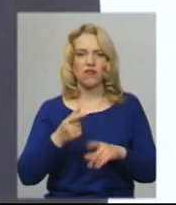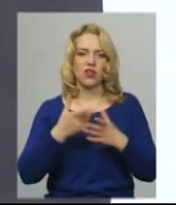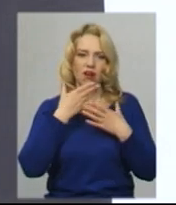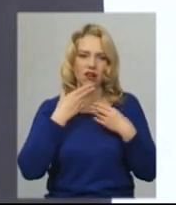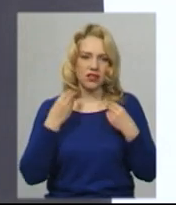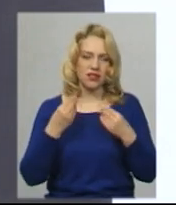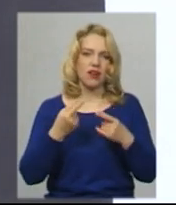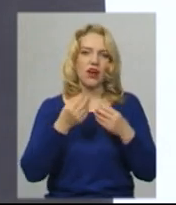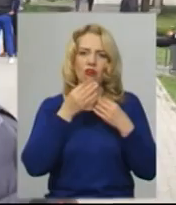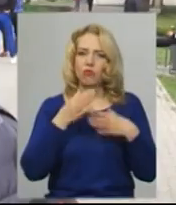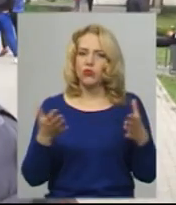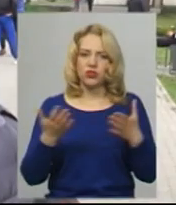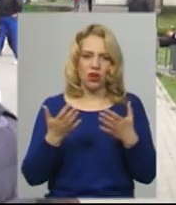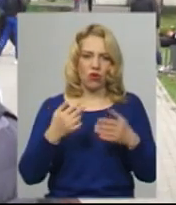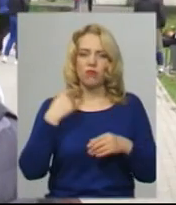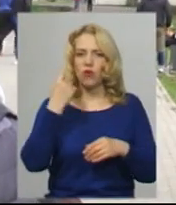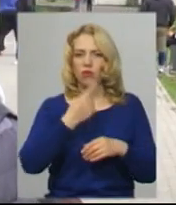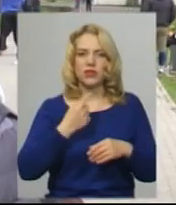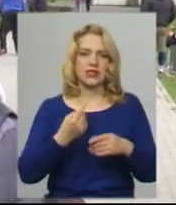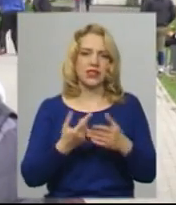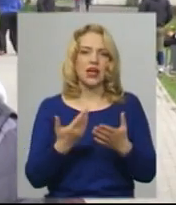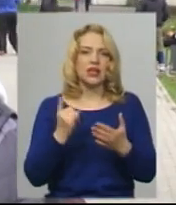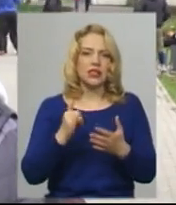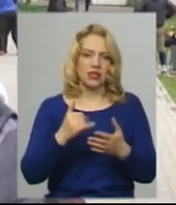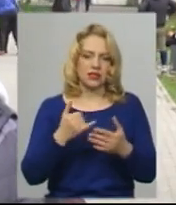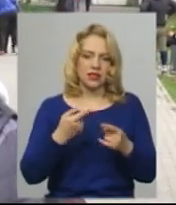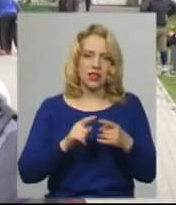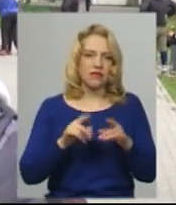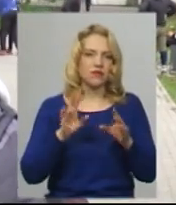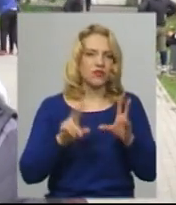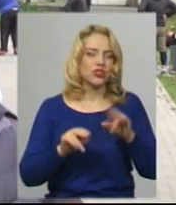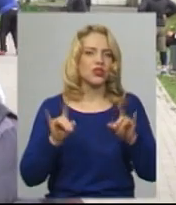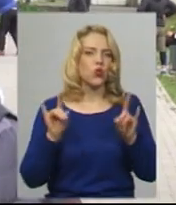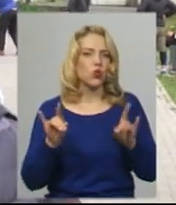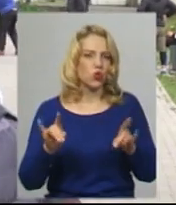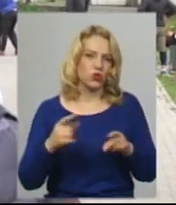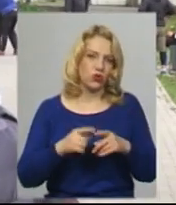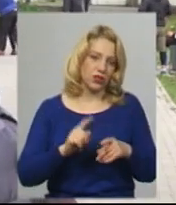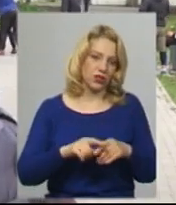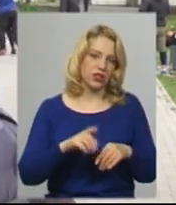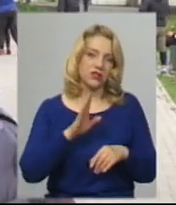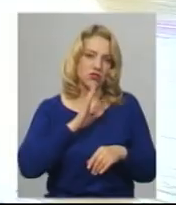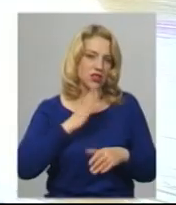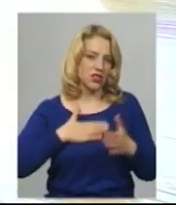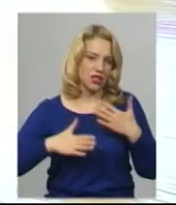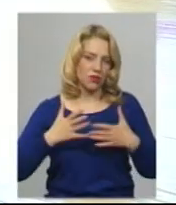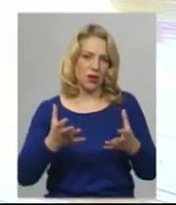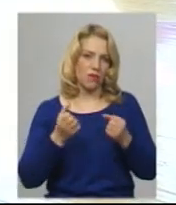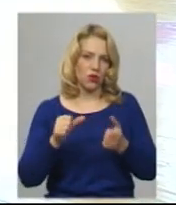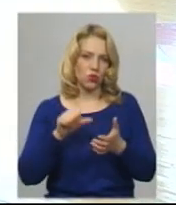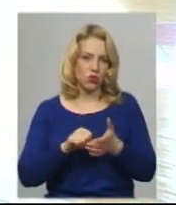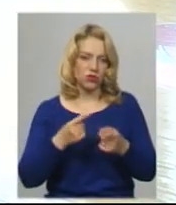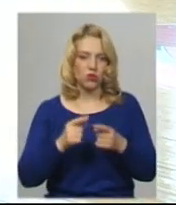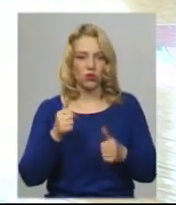в будь-якому образі, тому це дуже круто. Я думаю, що дівчата задоволені і з радістю приймають участь в цьому конкурсі. Ірина